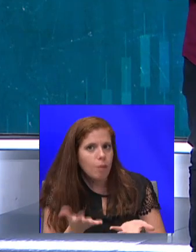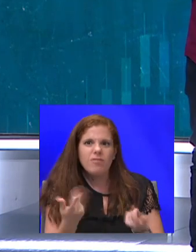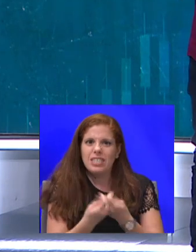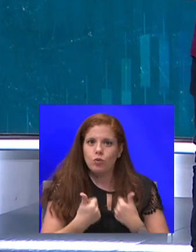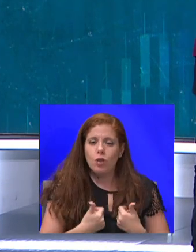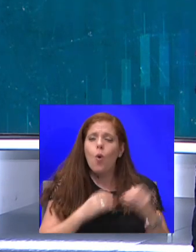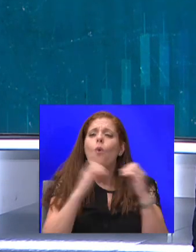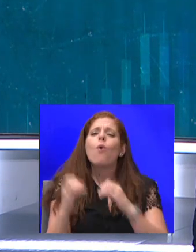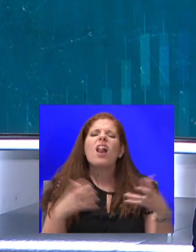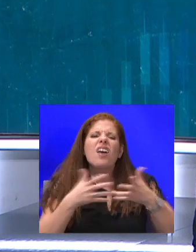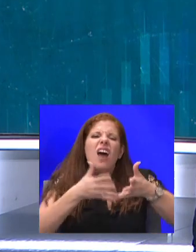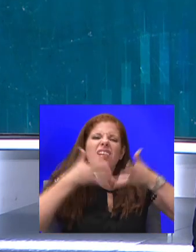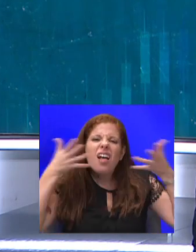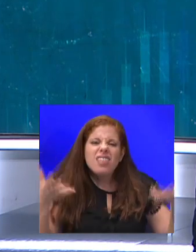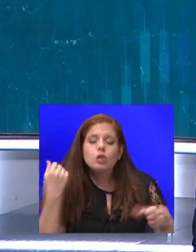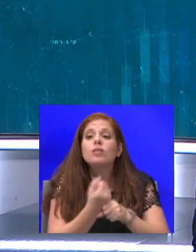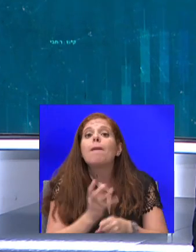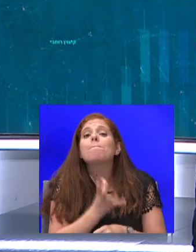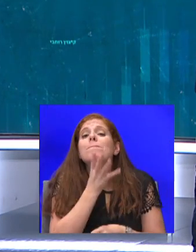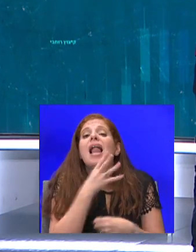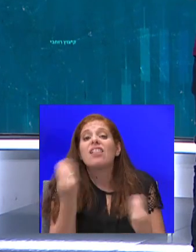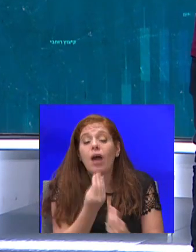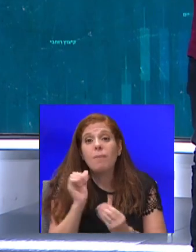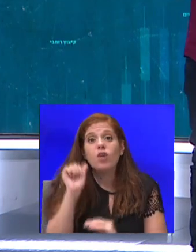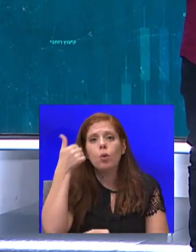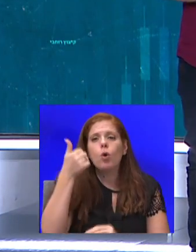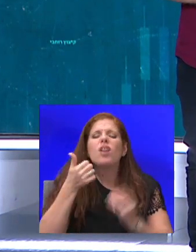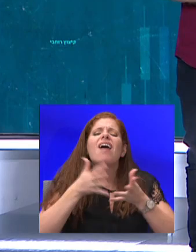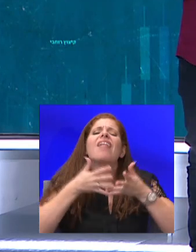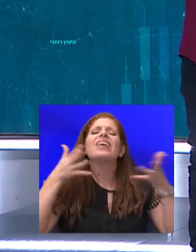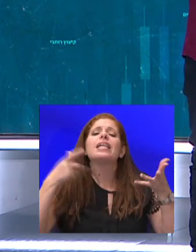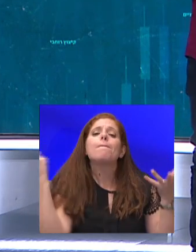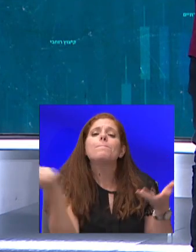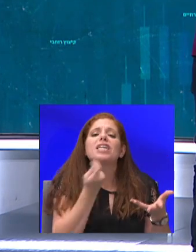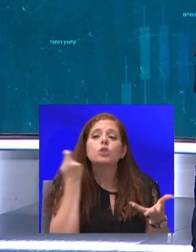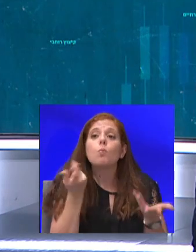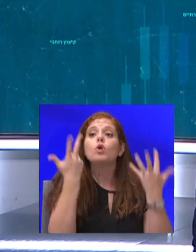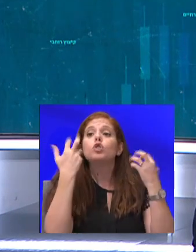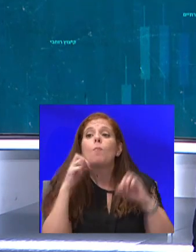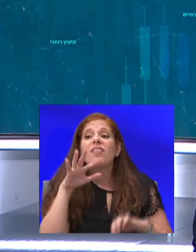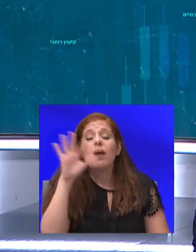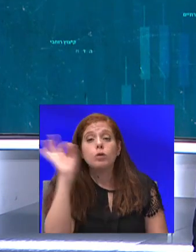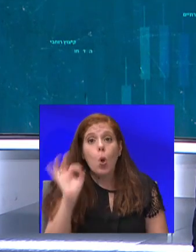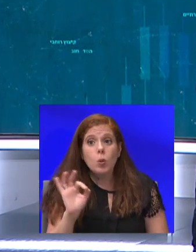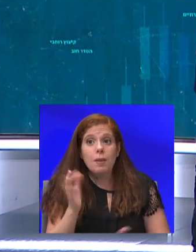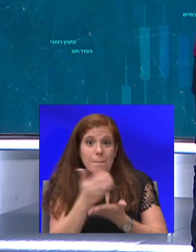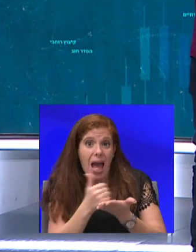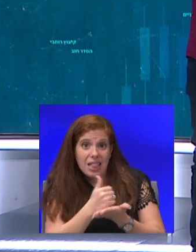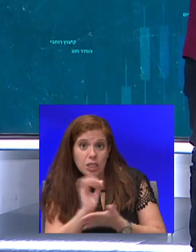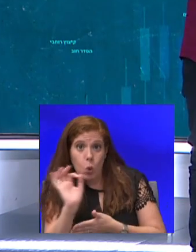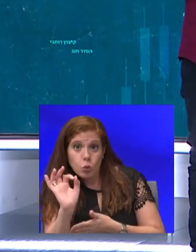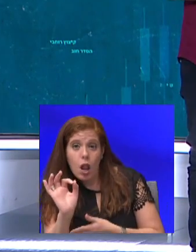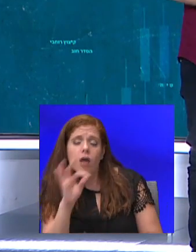אבל בראש ובראשונה היא ענקית פרסום. 85% מההכנסות שלה, מגיעים ממודעות ופרסומות, שהיא